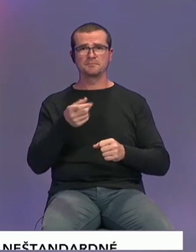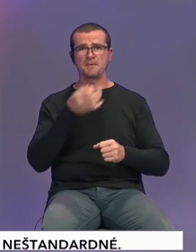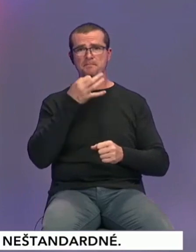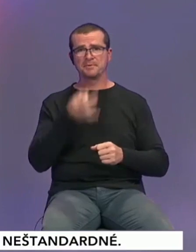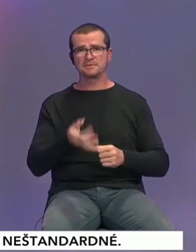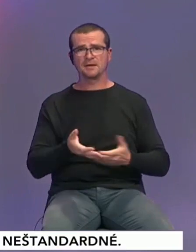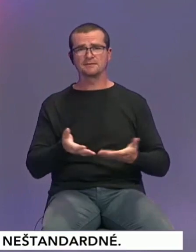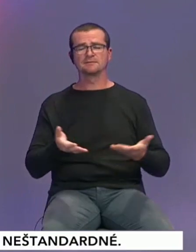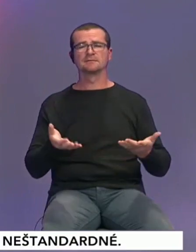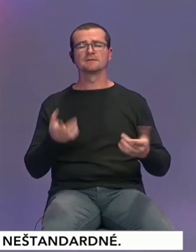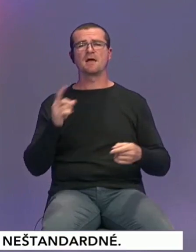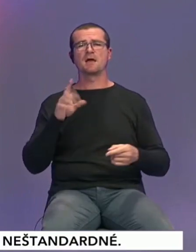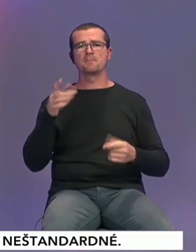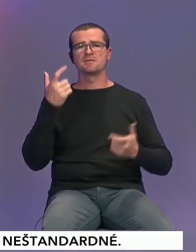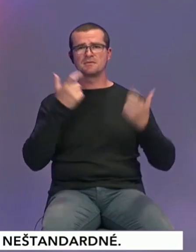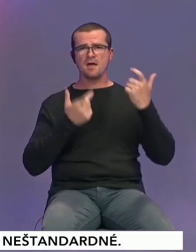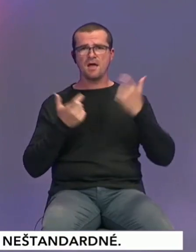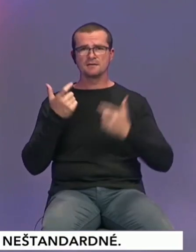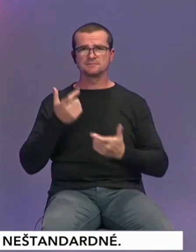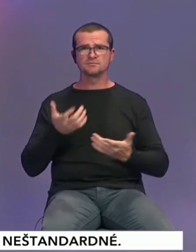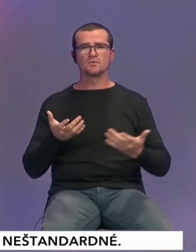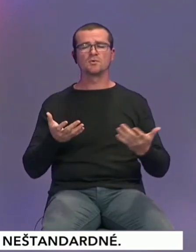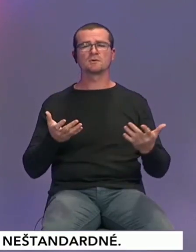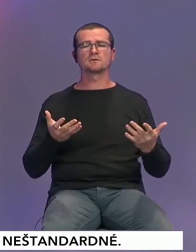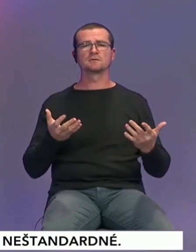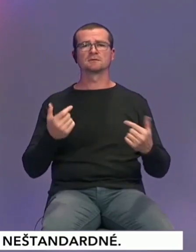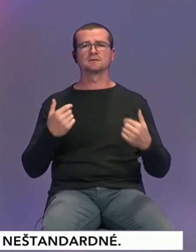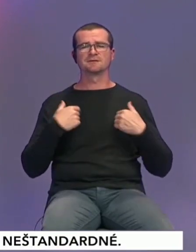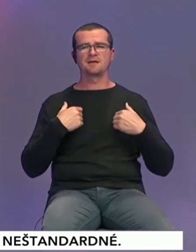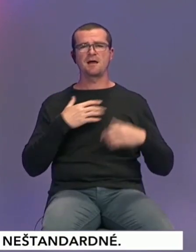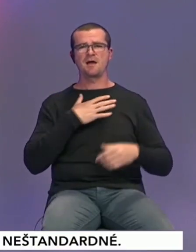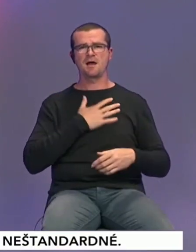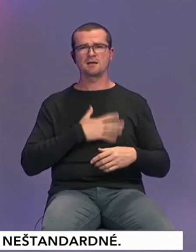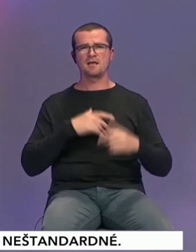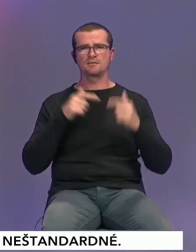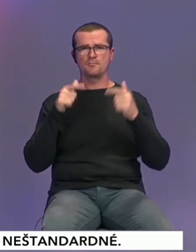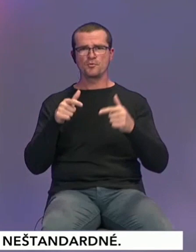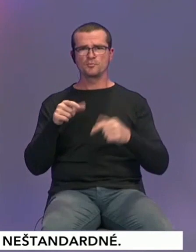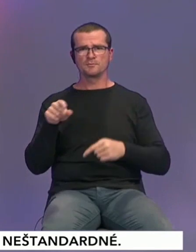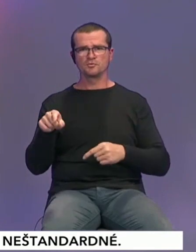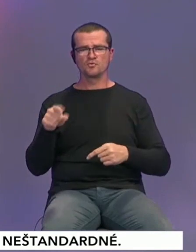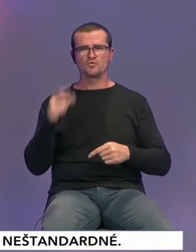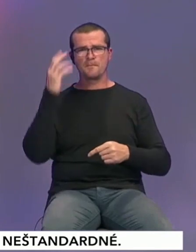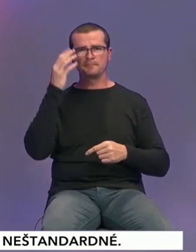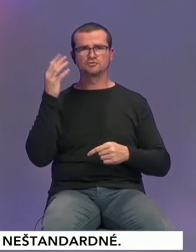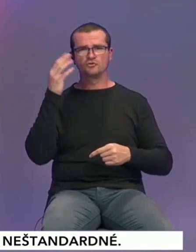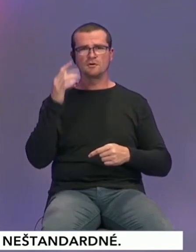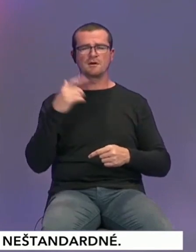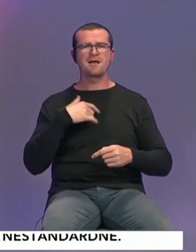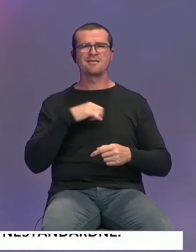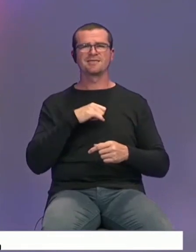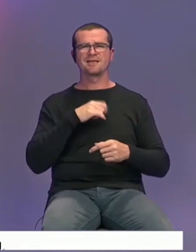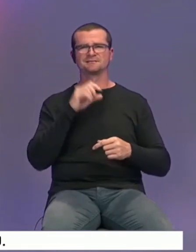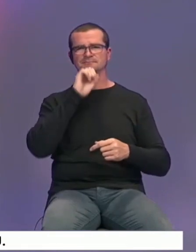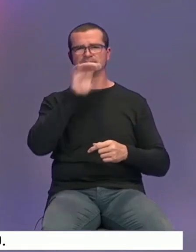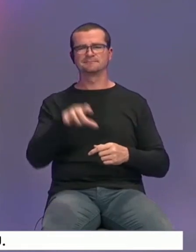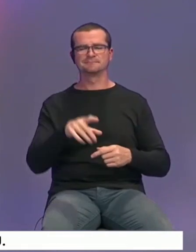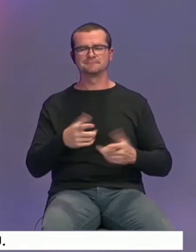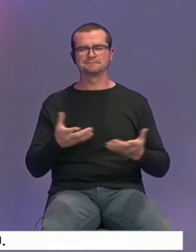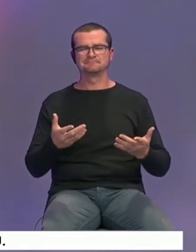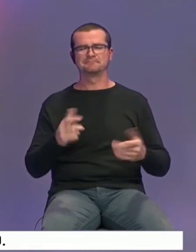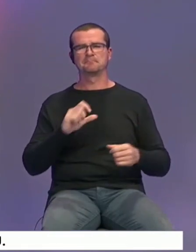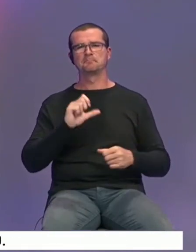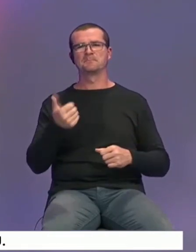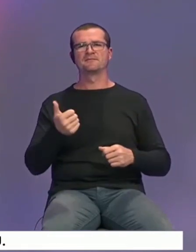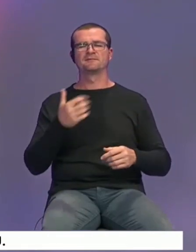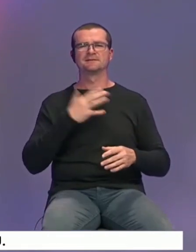pýtať, a aký má on na to názor. Ja veľmi rád to podporím, túto myšlienku. Nechcem to teraz prezrázať, lebo samozrejme